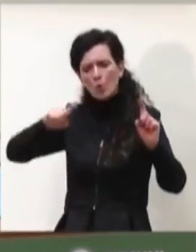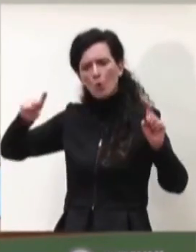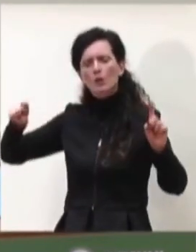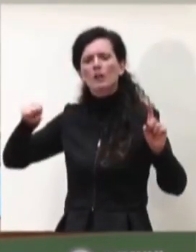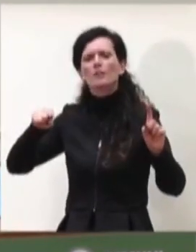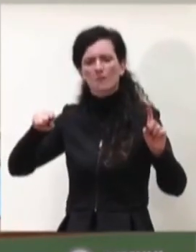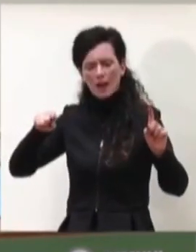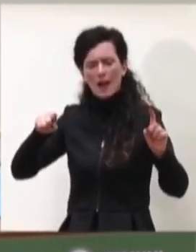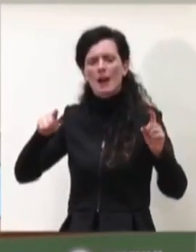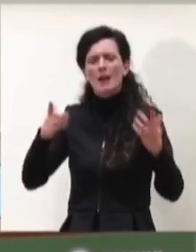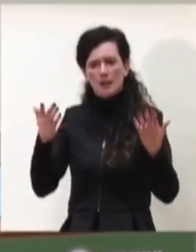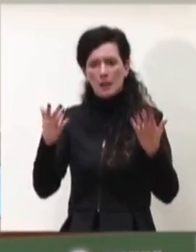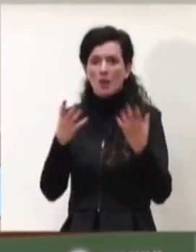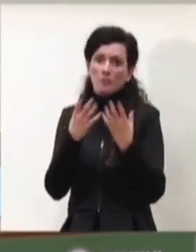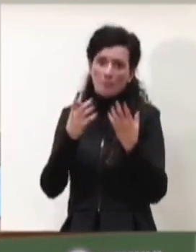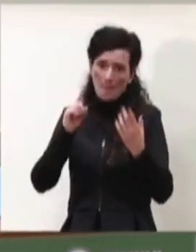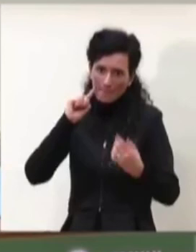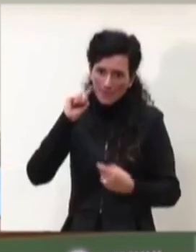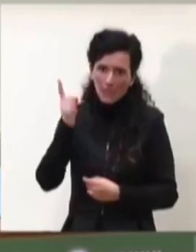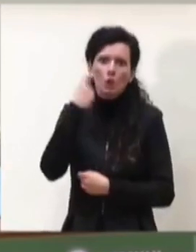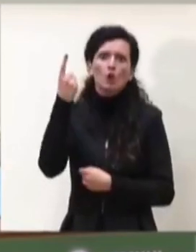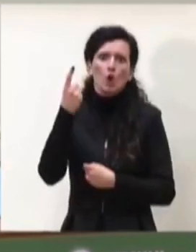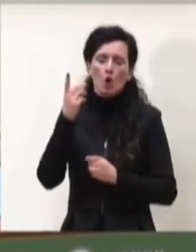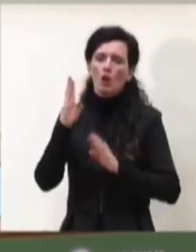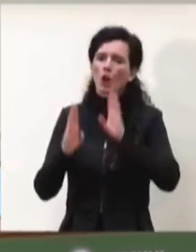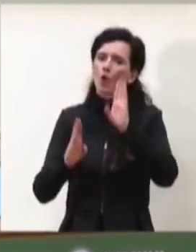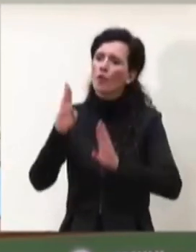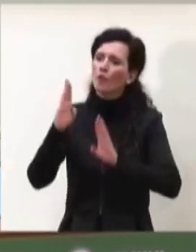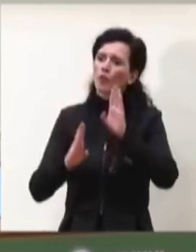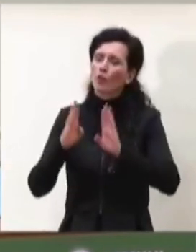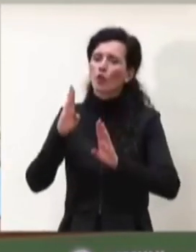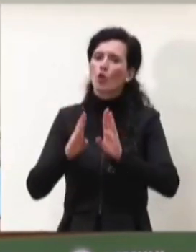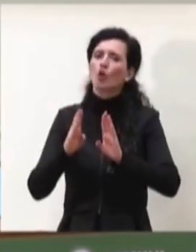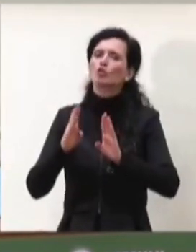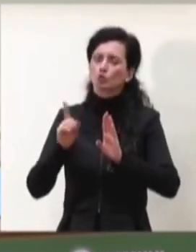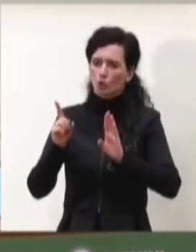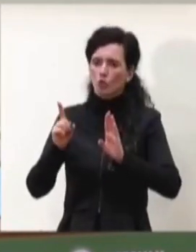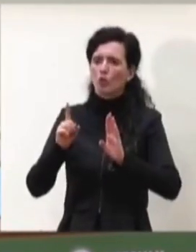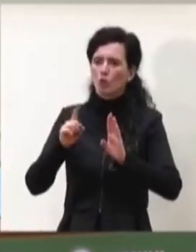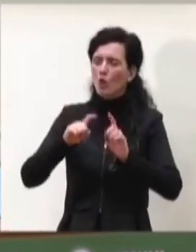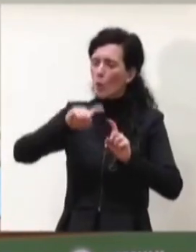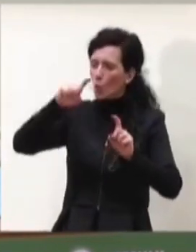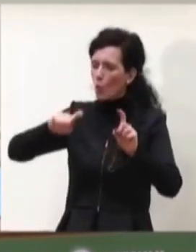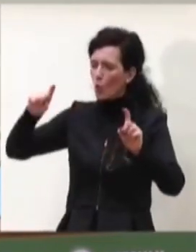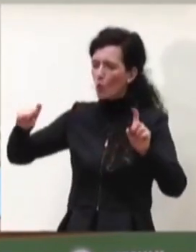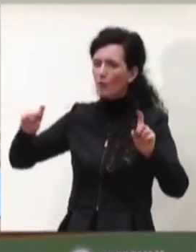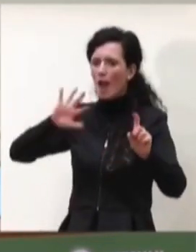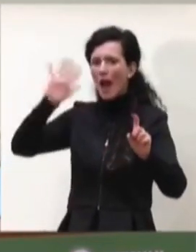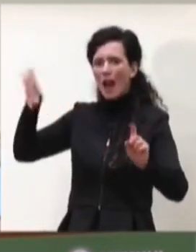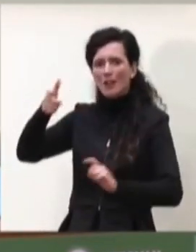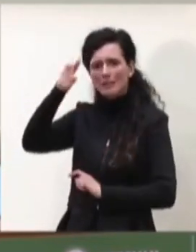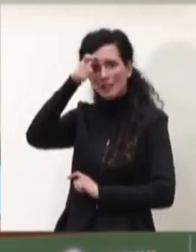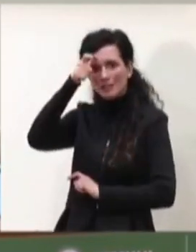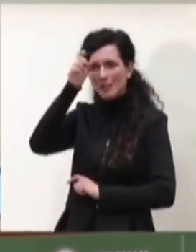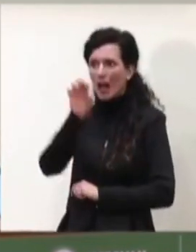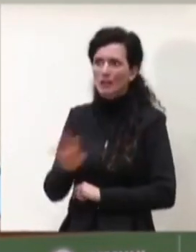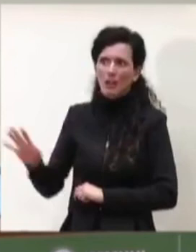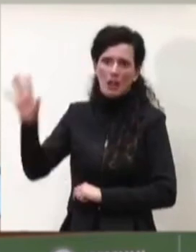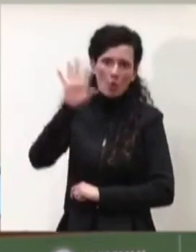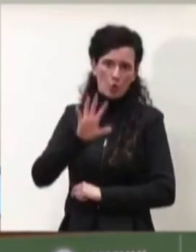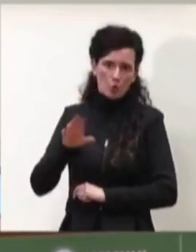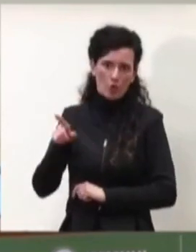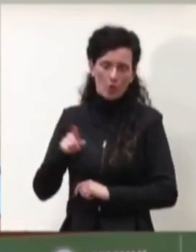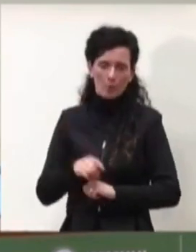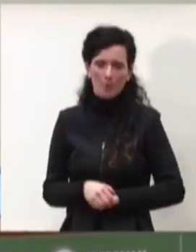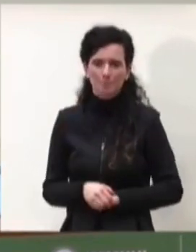assai migliore rispetto a quella che si osserva in altri paesi europei.